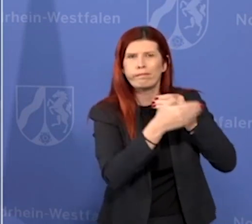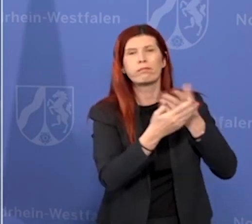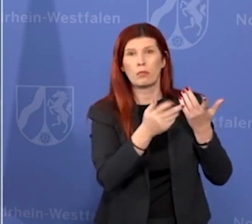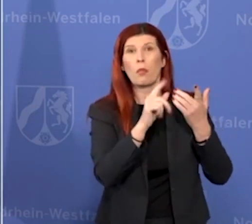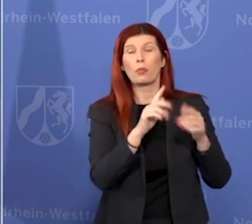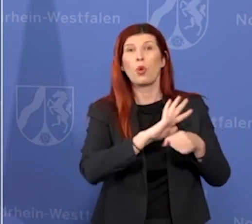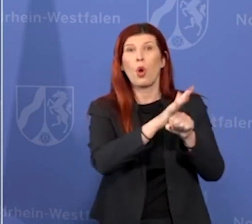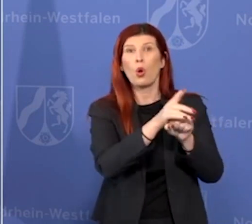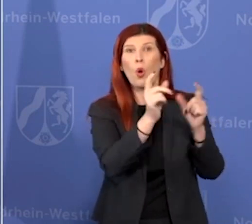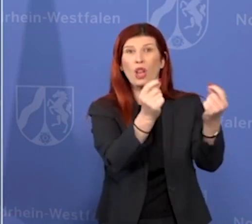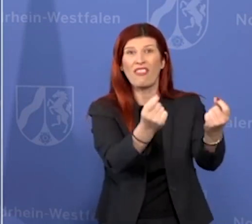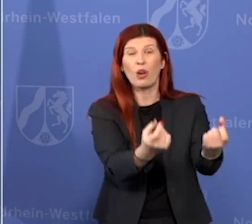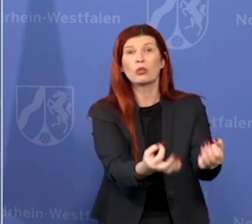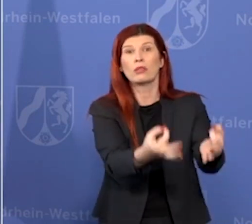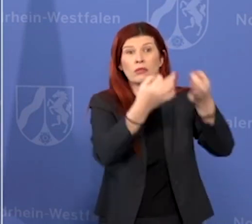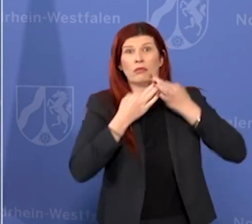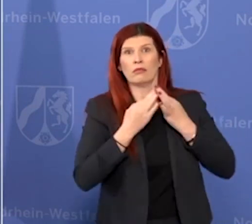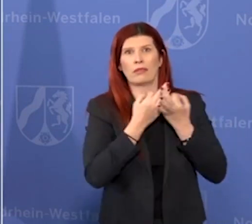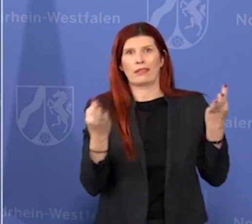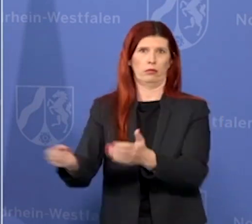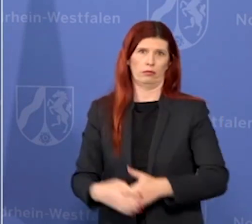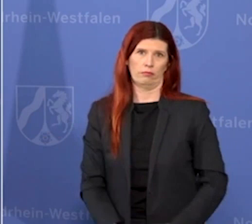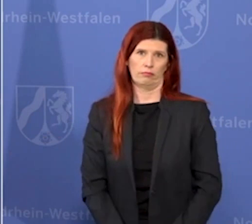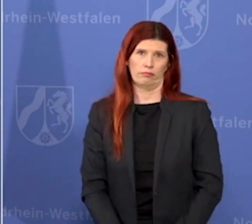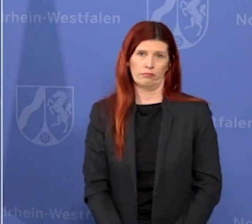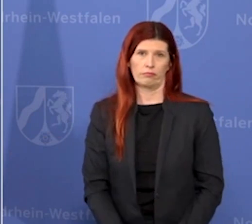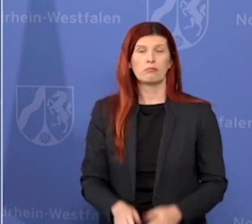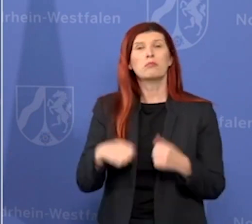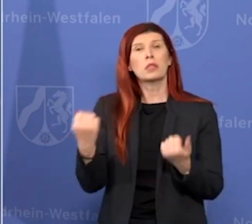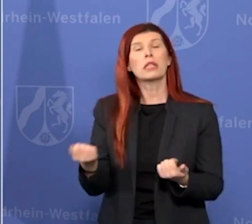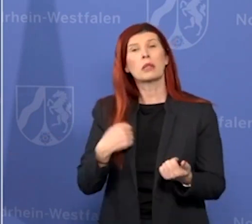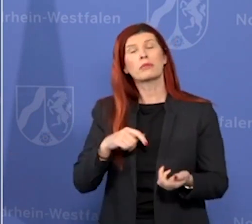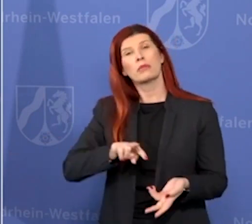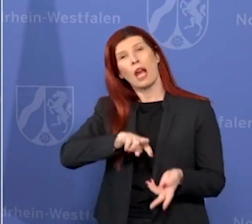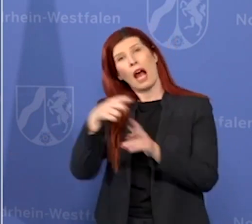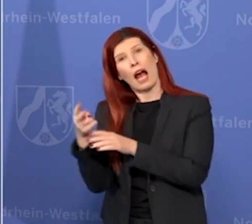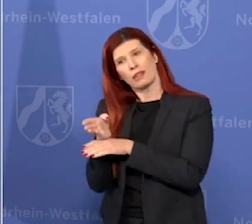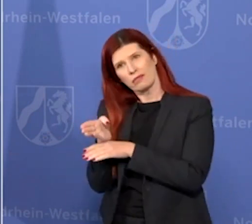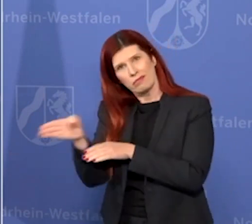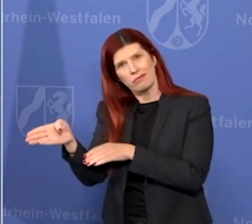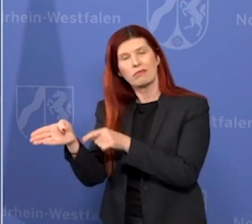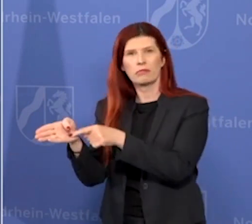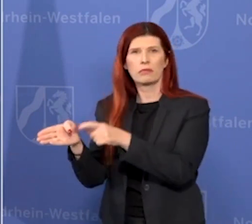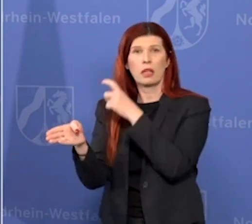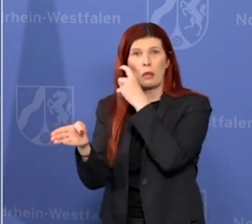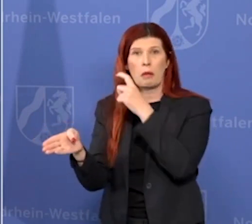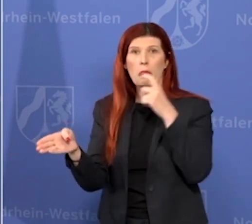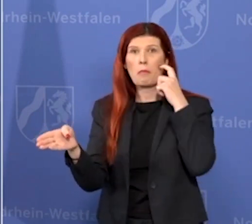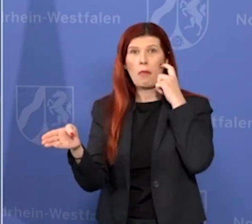Coronavirus schützen und die sind wichtig für das medizinische Personal. Dann gibt es andersrum Masken, die